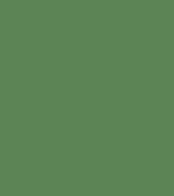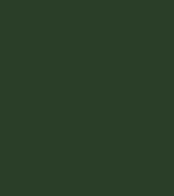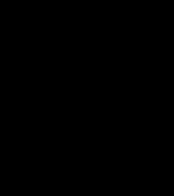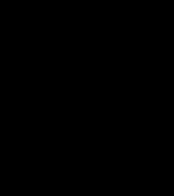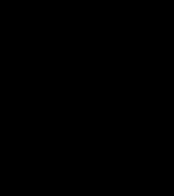best.